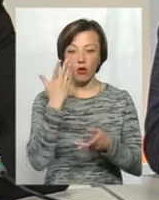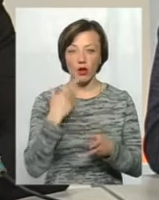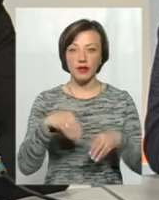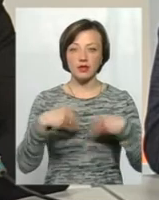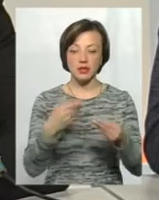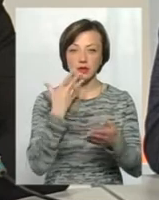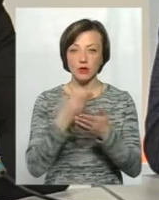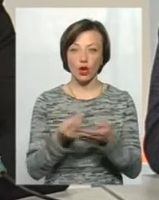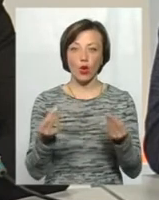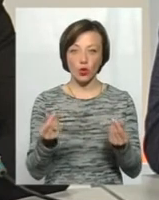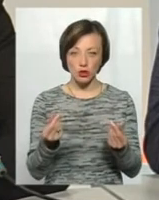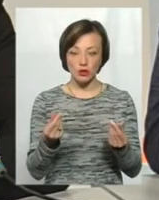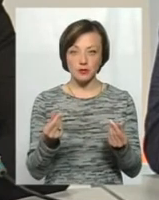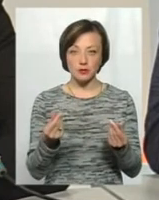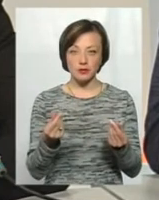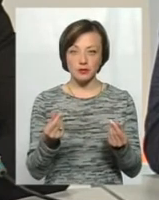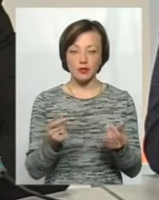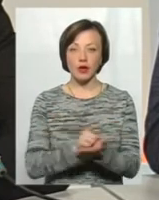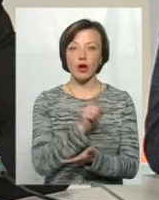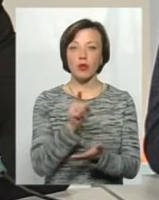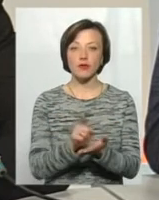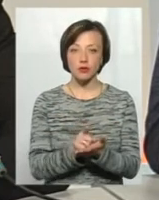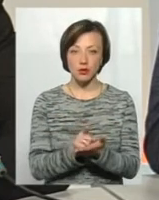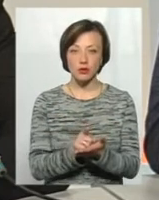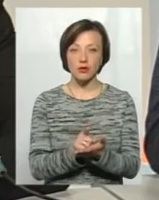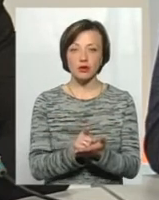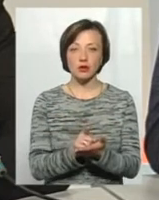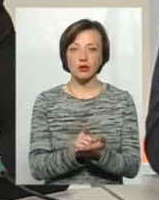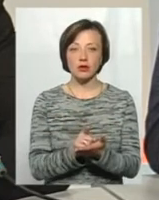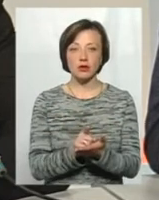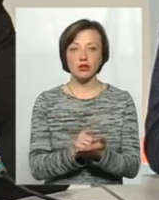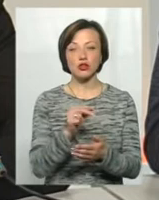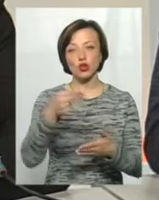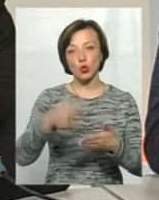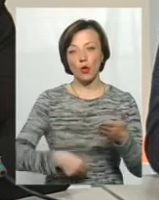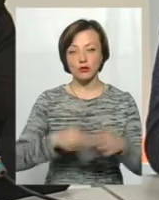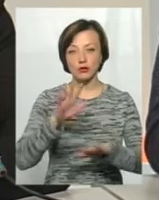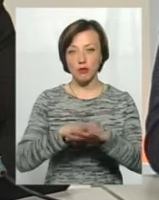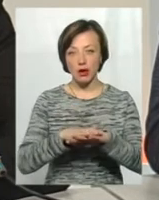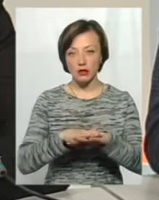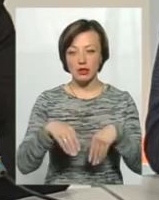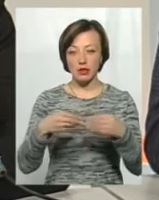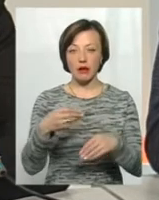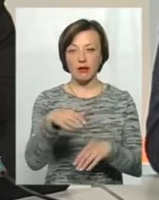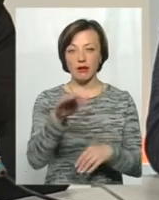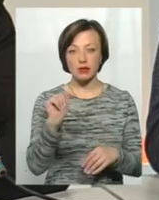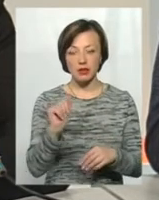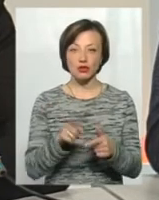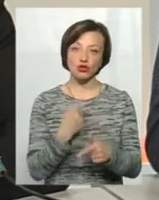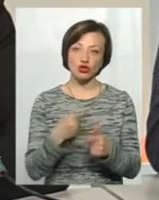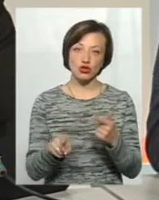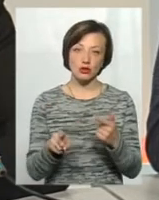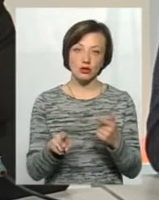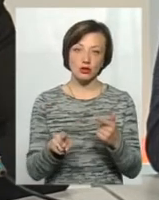свої кошти, ми обов'язково вимагаємо чи довідку з банку, що банк надає кредит, чи